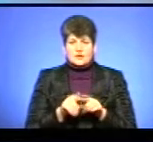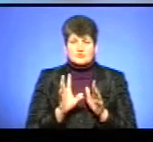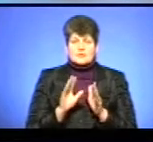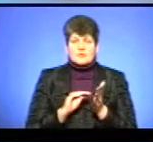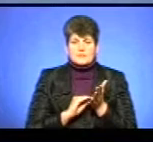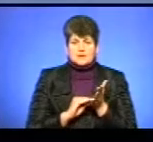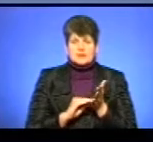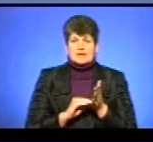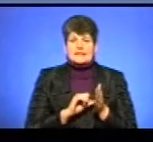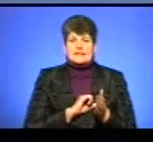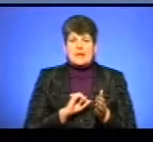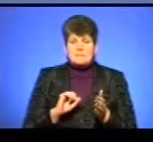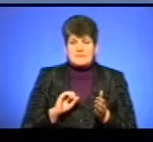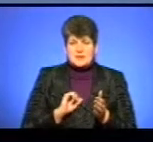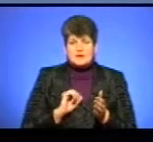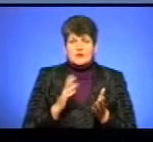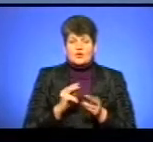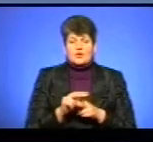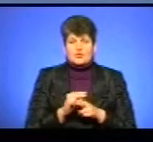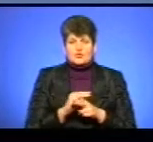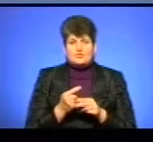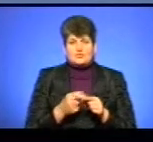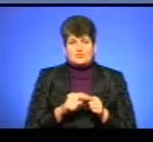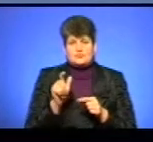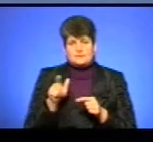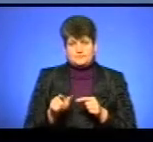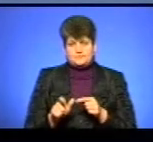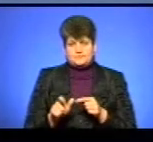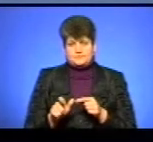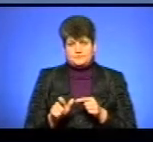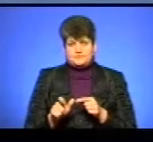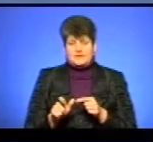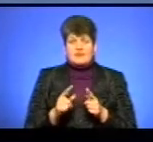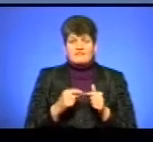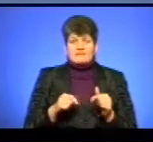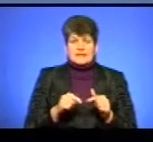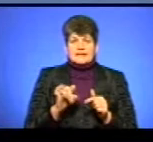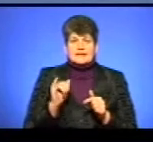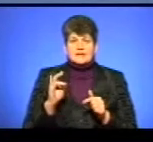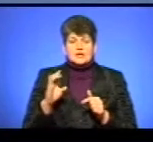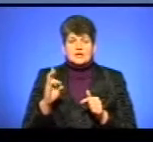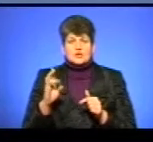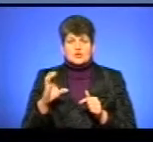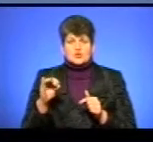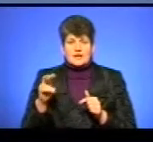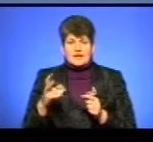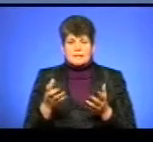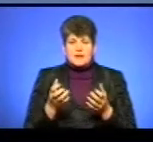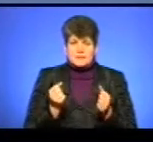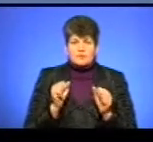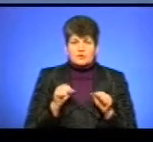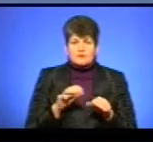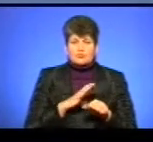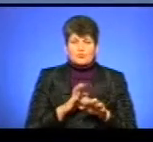терапія, якою лікують даного пацієнта. Зокрема, види інсулінів, які він приймає, для того, щоб можливо було